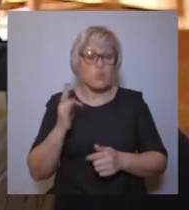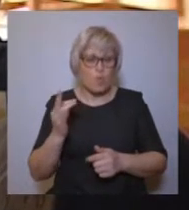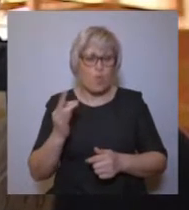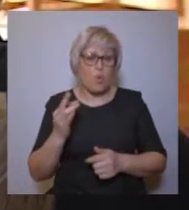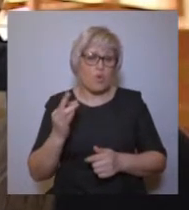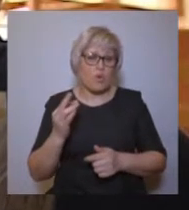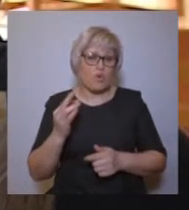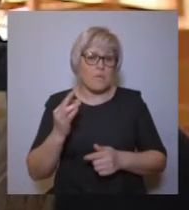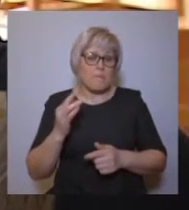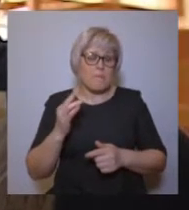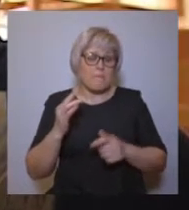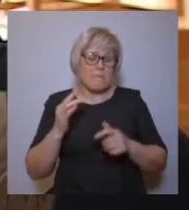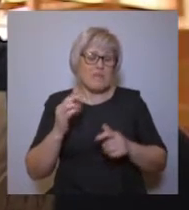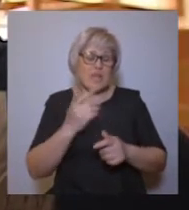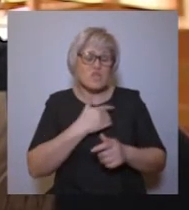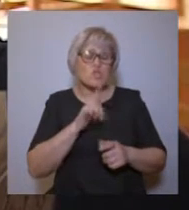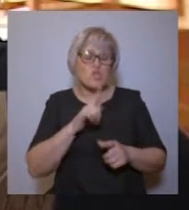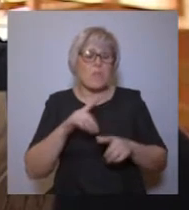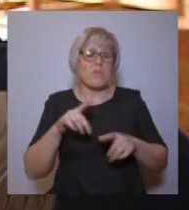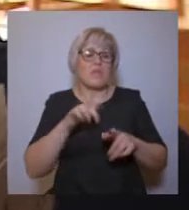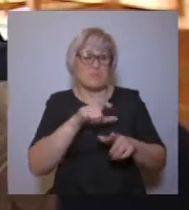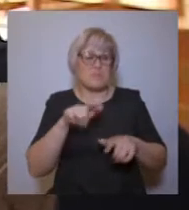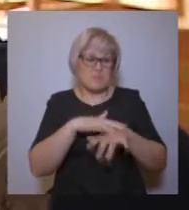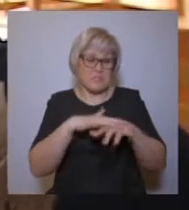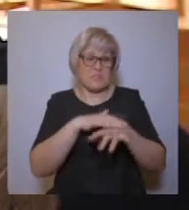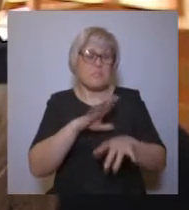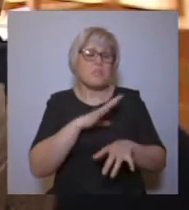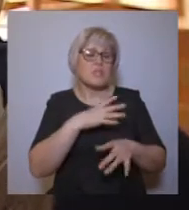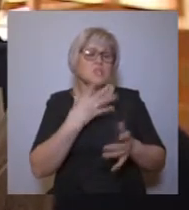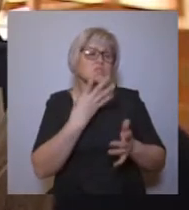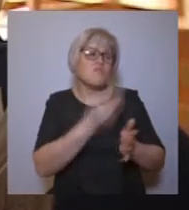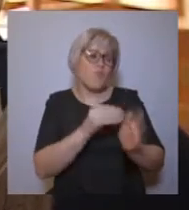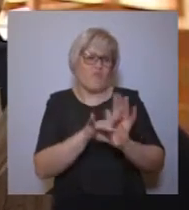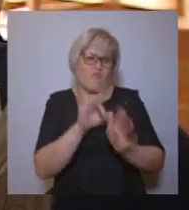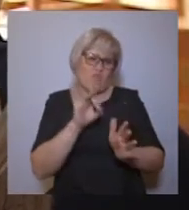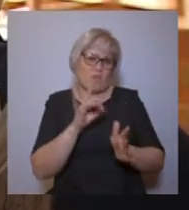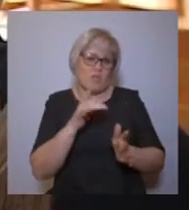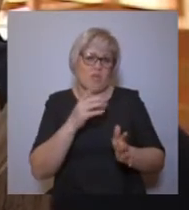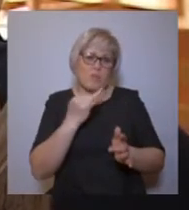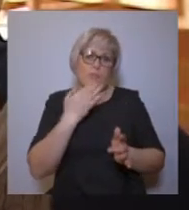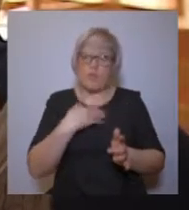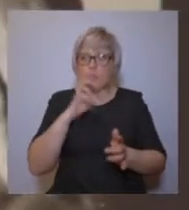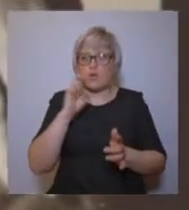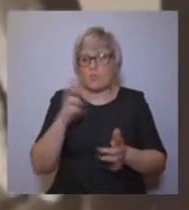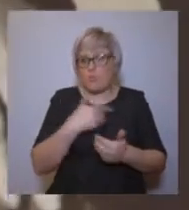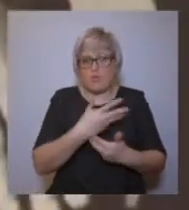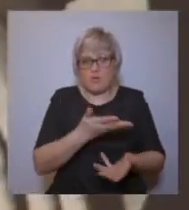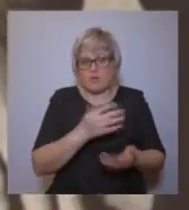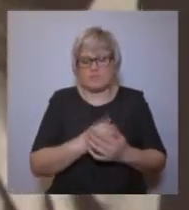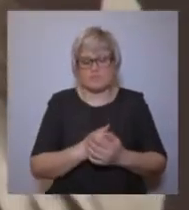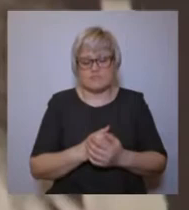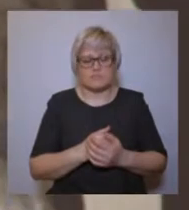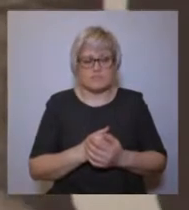остяцким, их прелестные мнимые боги-шайтаны, дальше слушайте, тех огнем палить и рубить». К